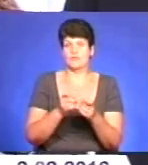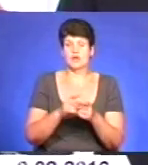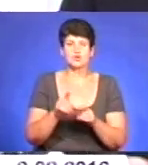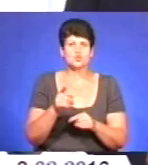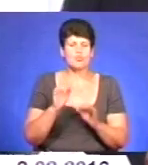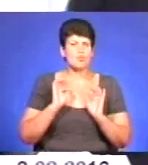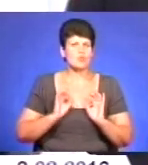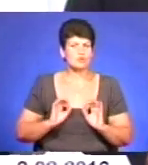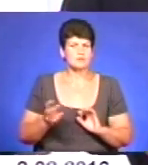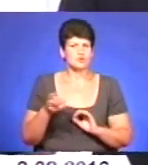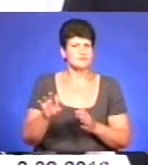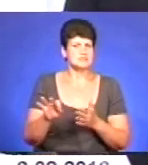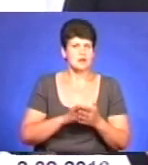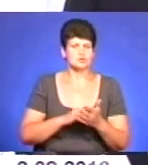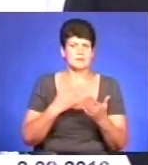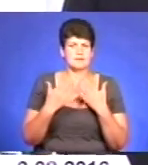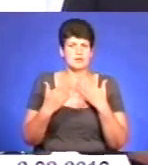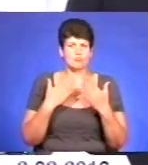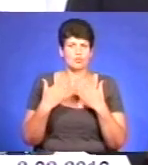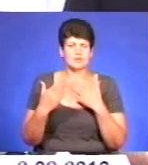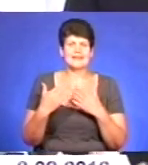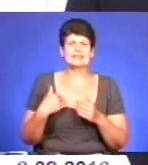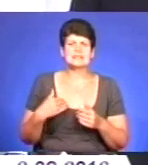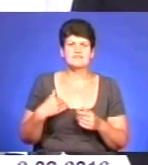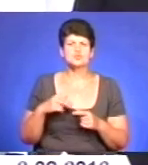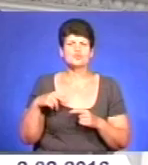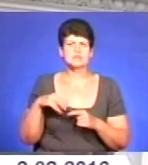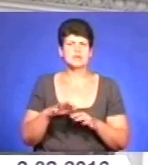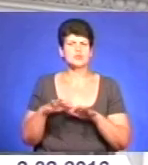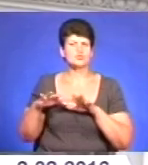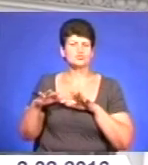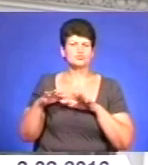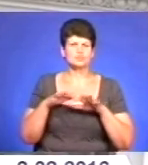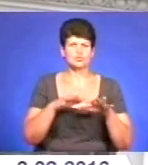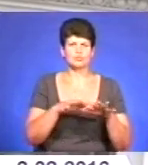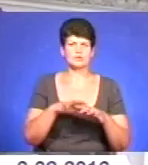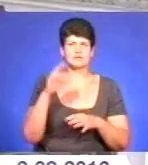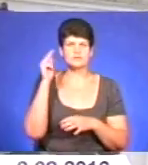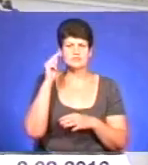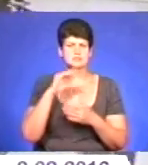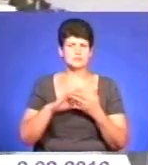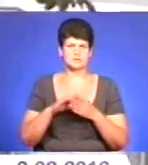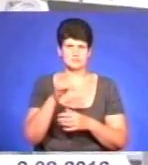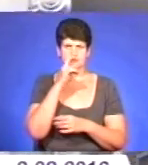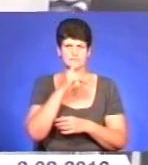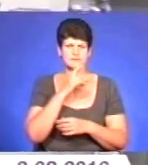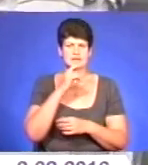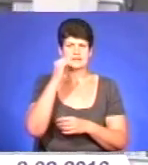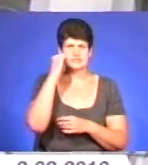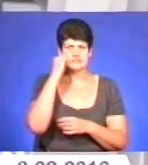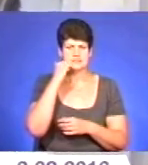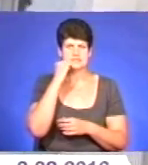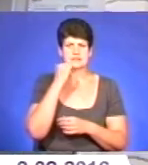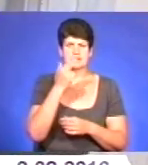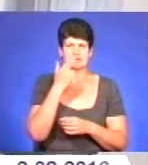прокурор не вийшов зразу на перемовини і навіщо йти штурмом, не вивчаючи ситуацію, незрозуміло. Старі звички і правила